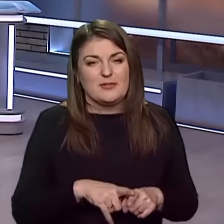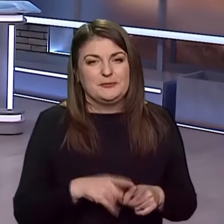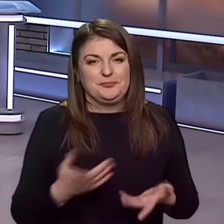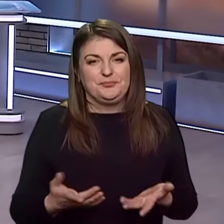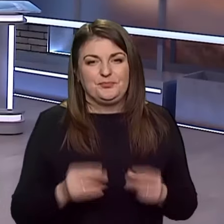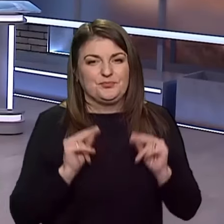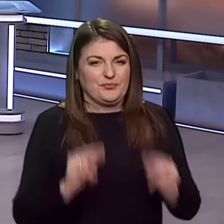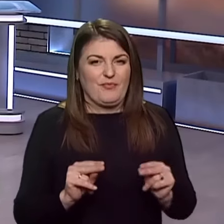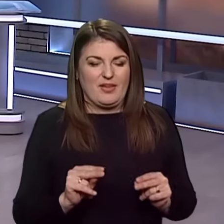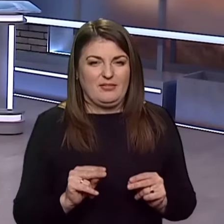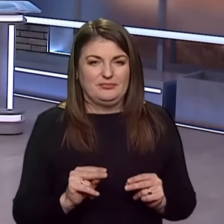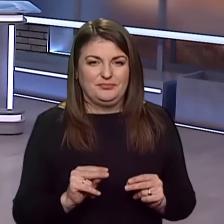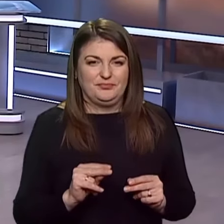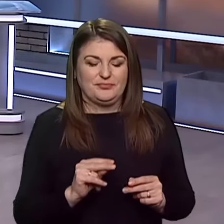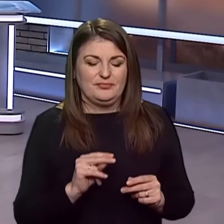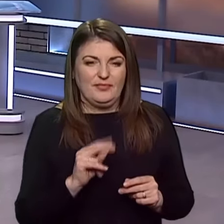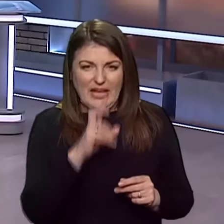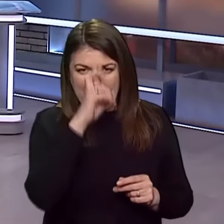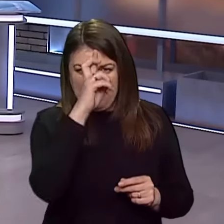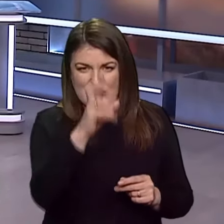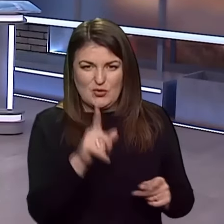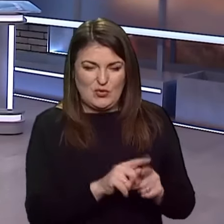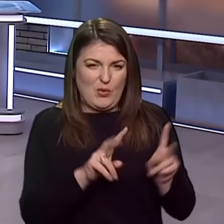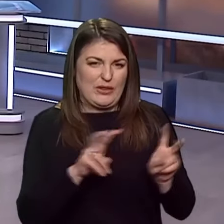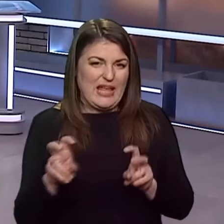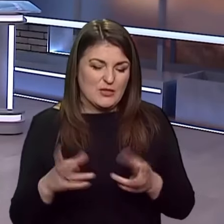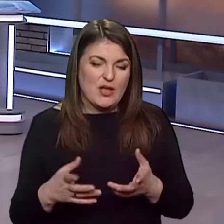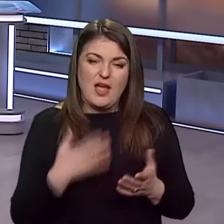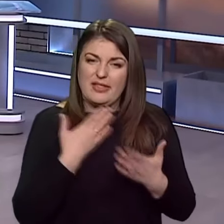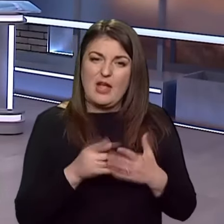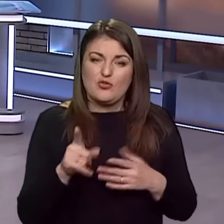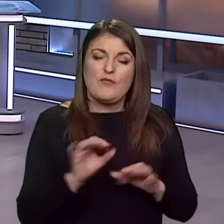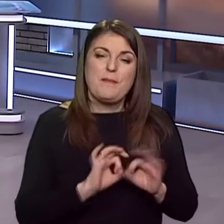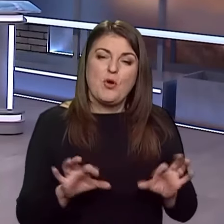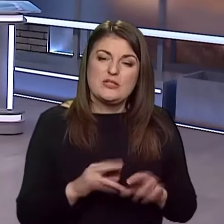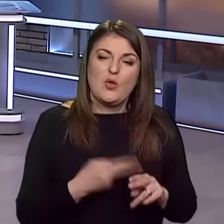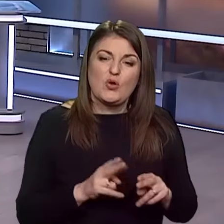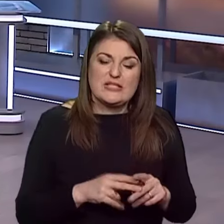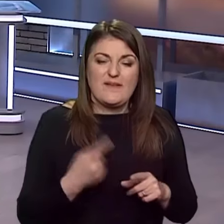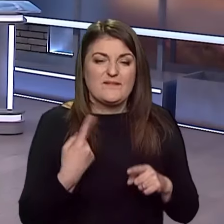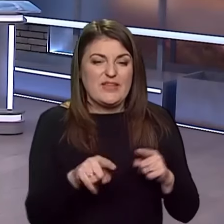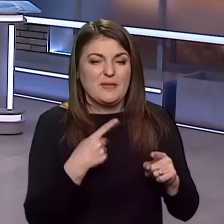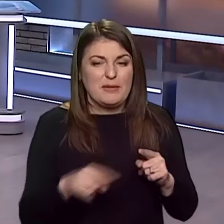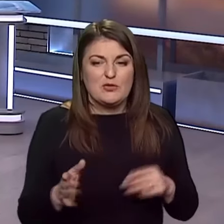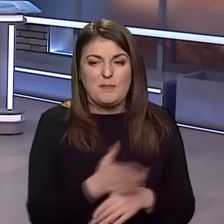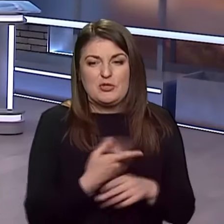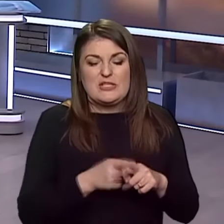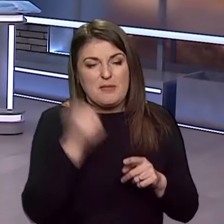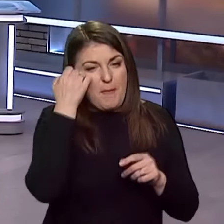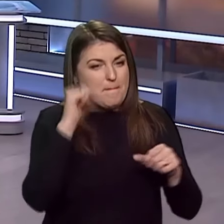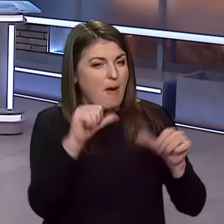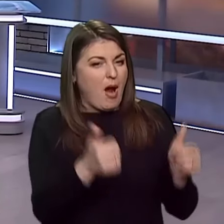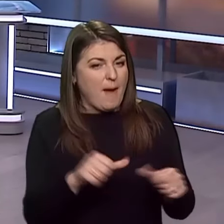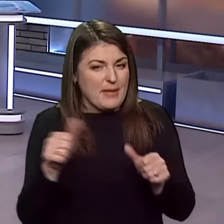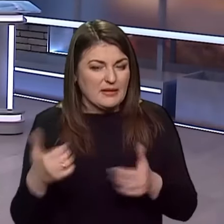відвертою імперською тезою. Але дякую вам дуже, що ви пояснили оці відмінності між цими пам